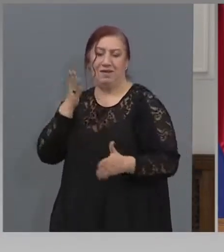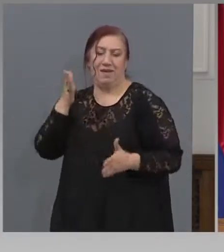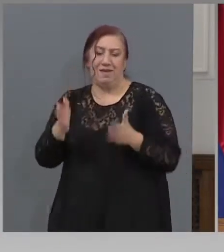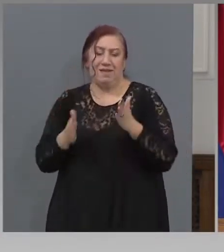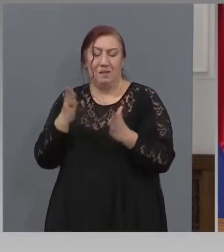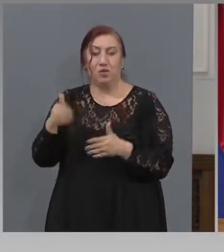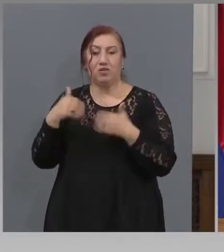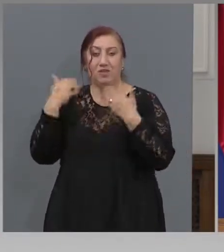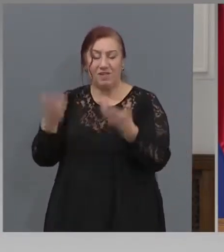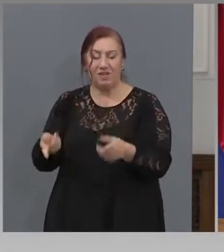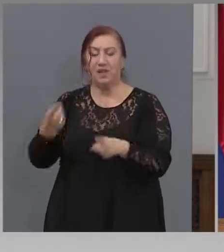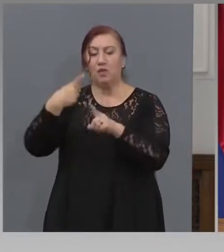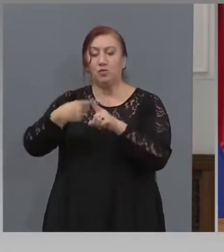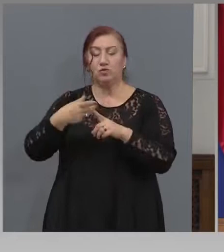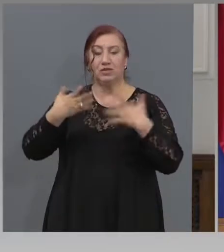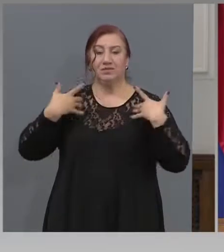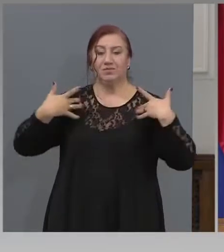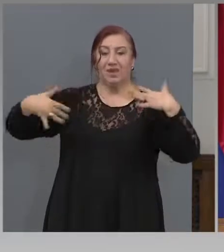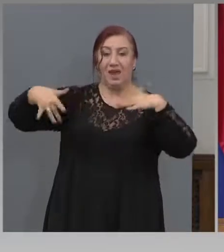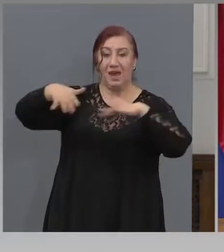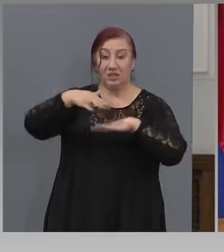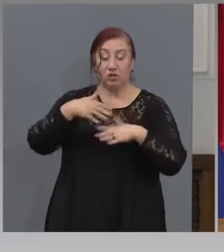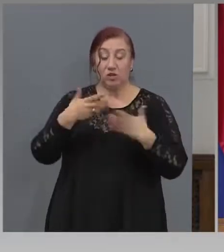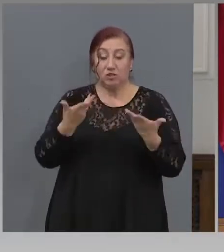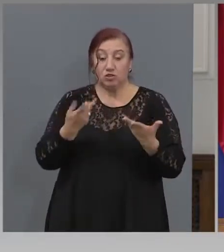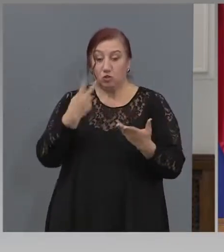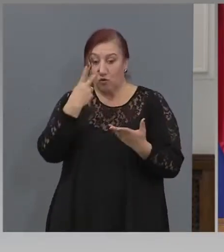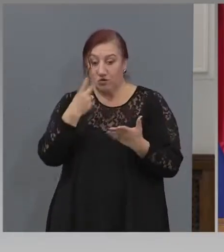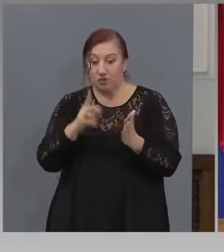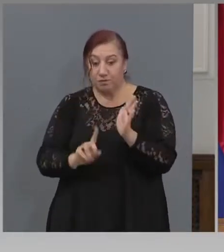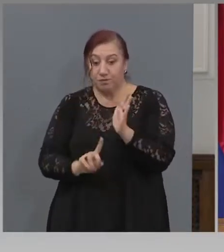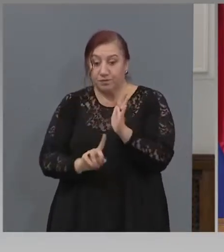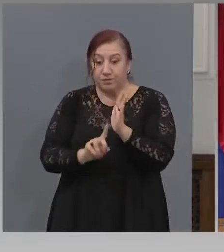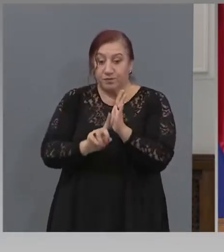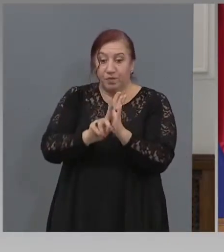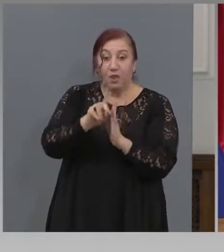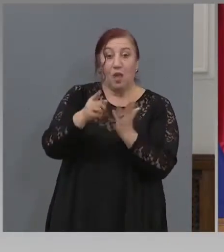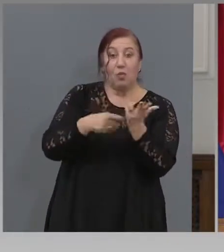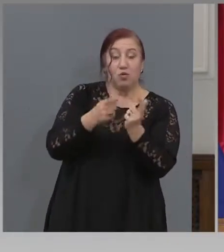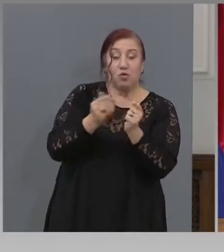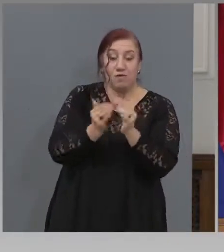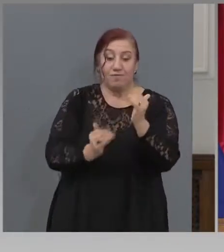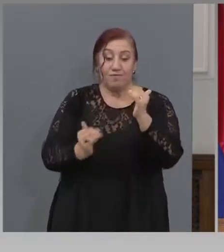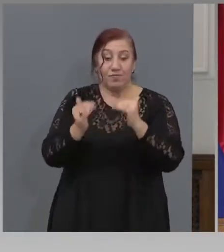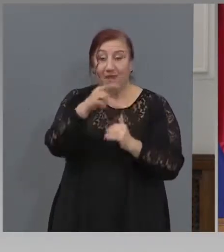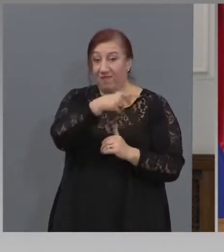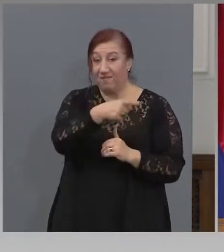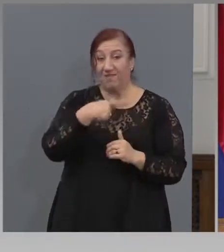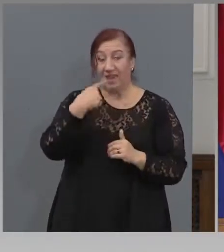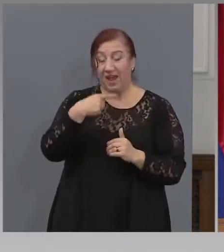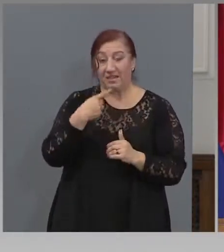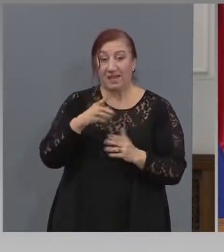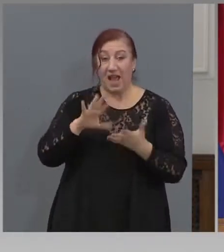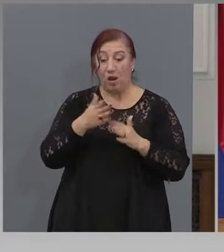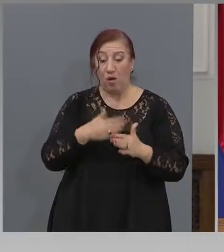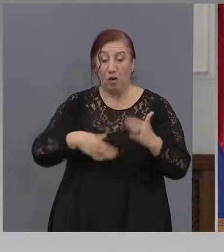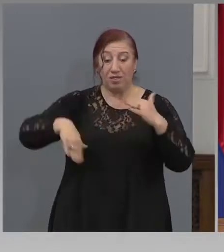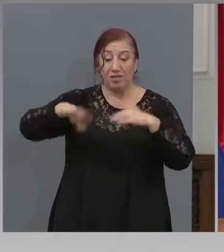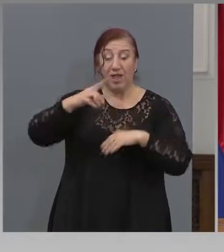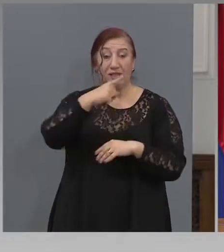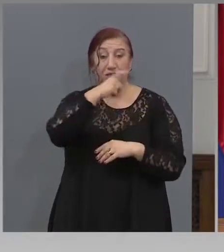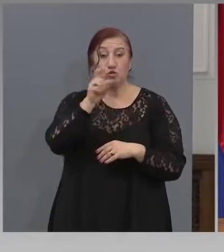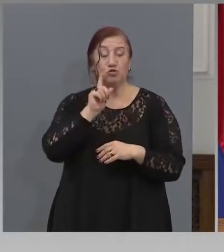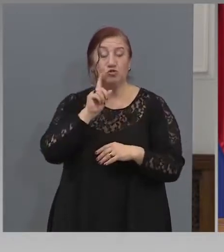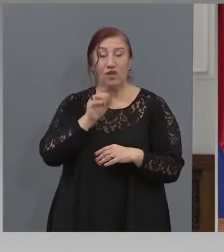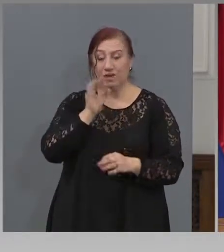нещата върват в тази посока. Казахте, ако скочат над 100, връщаме назад. Какво връщаме назад? Взимахме това решение